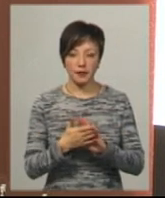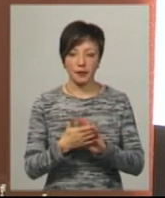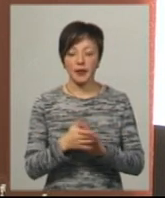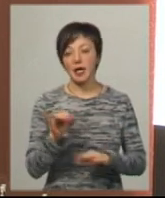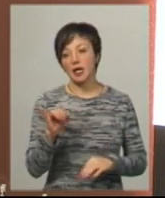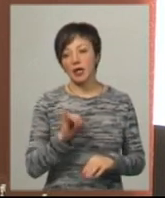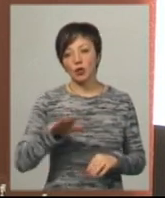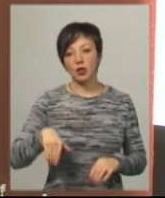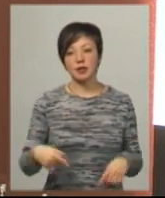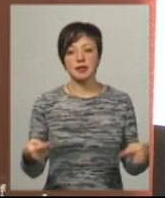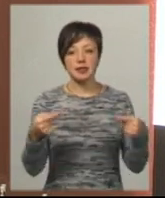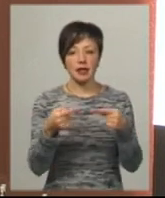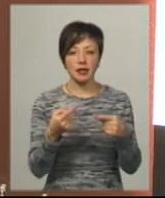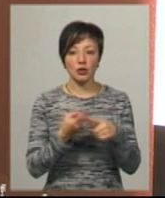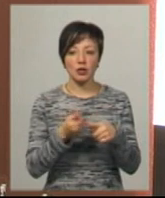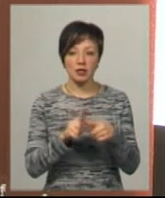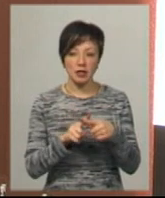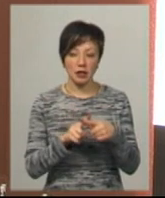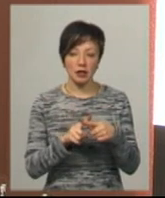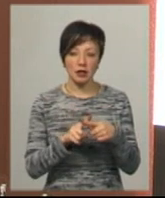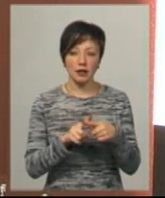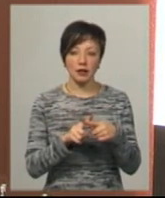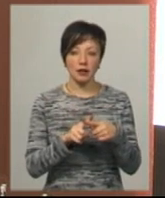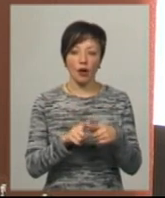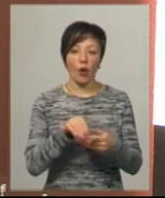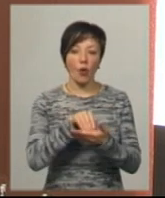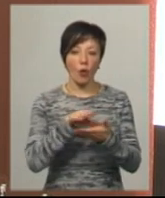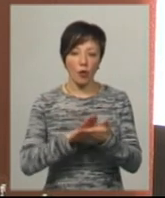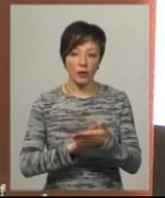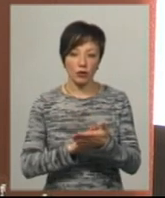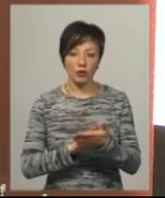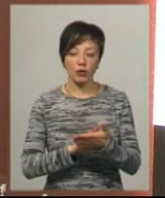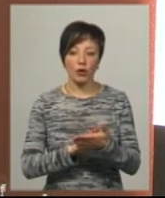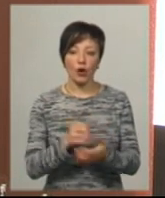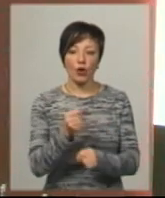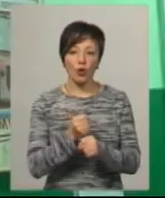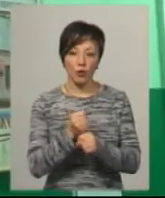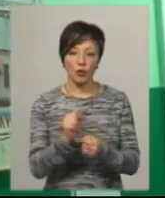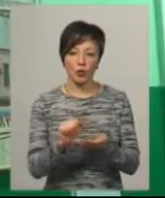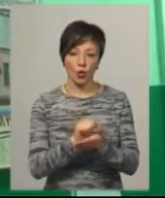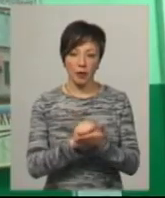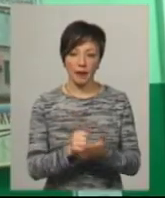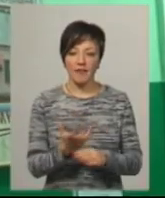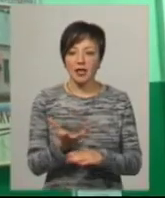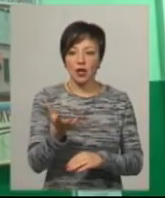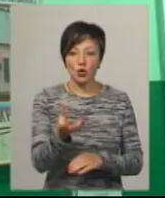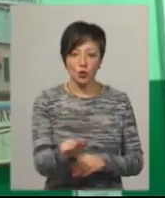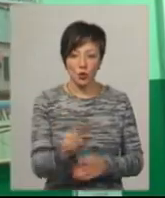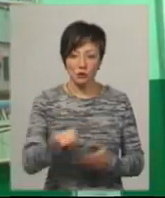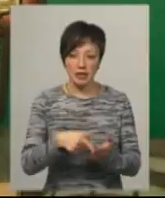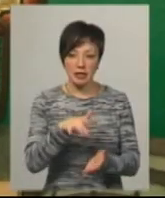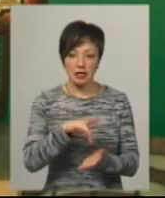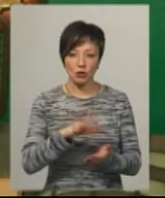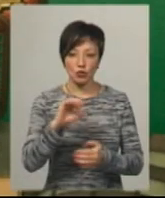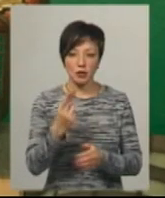І тоді згідно цього обліку ми робимо документи. Фінансується Хмельницький міський